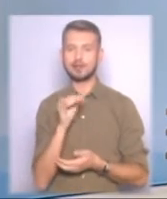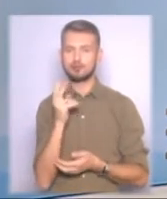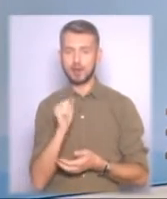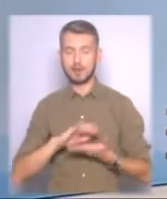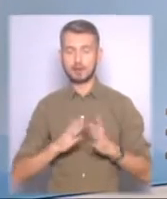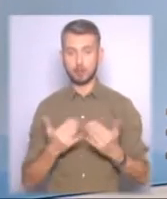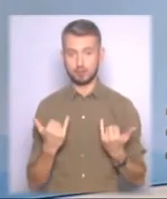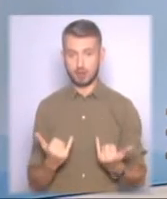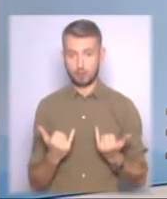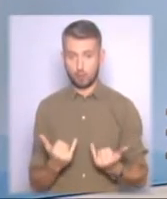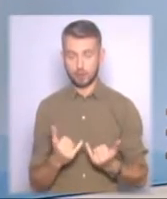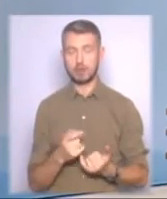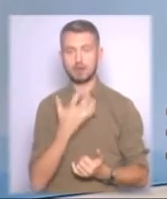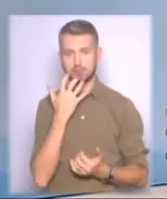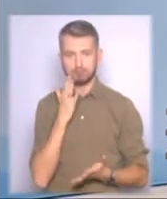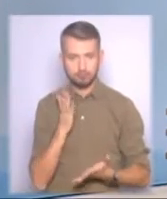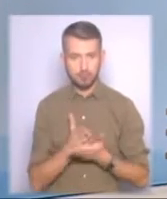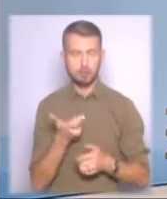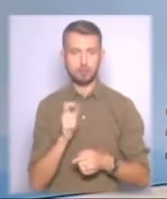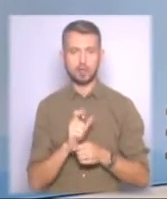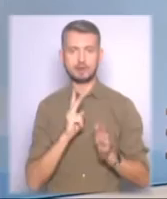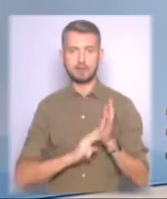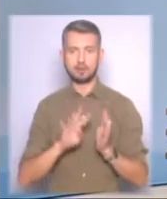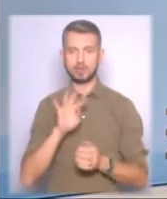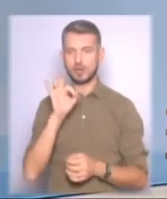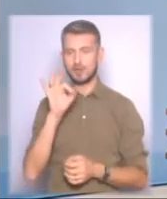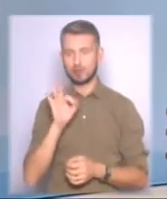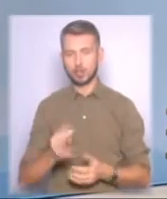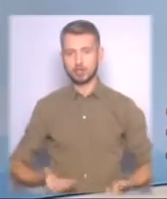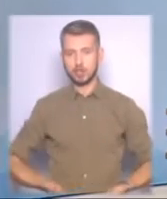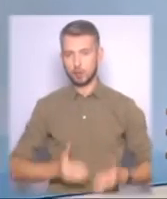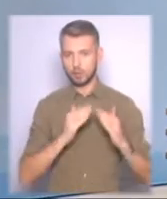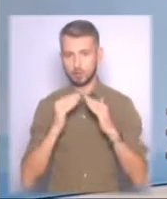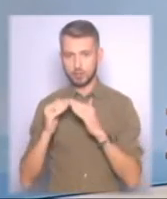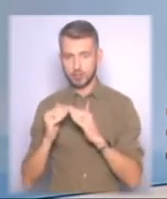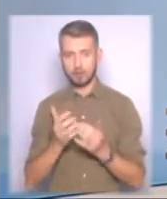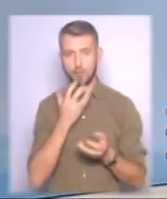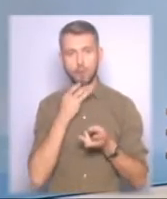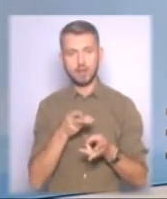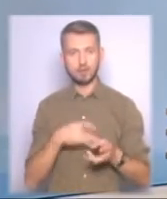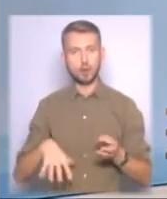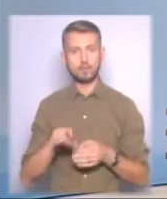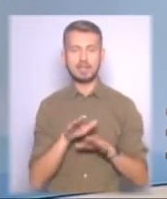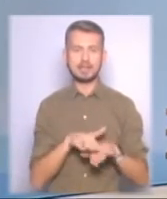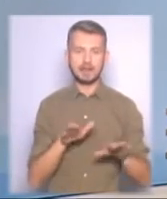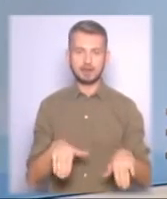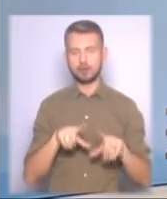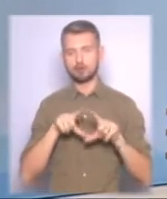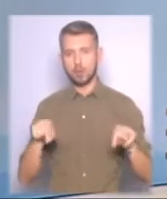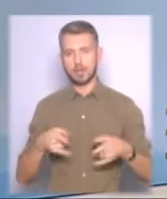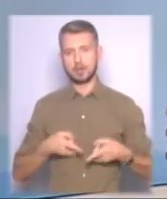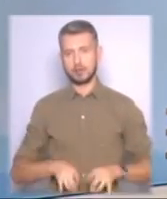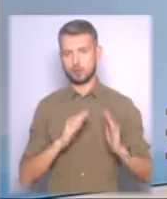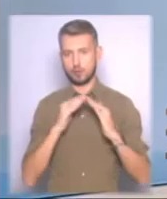станом на сьогодні з теплом вже понад 74% житлового фонду. Обігрівають і всі десятки, школи та пологові